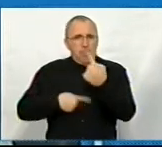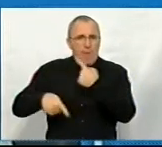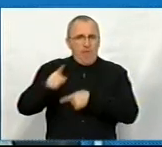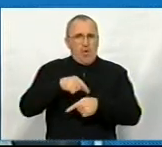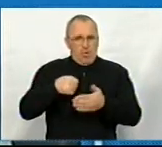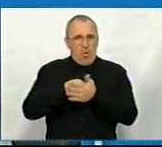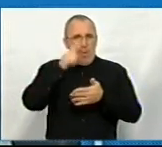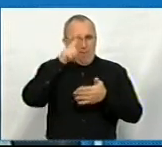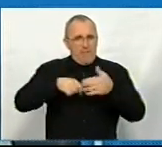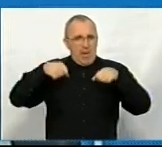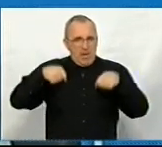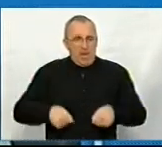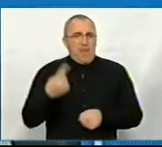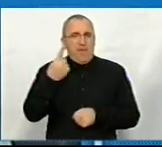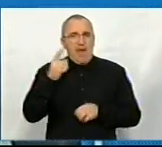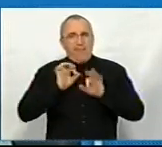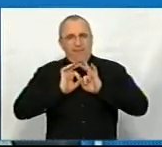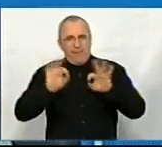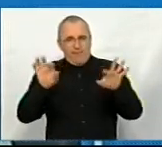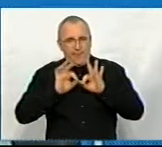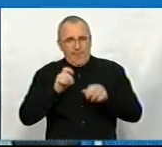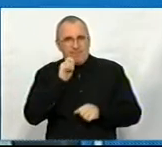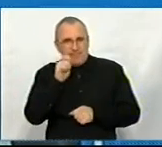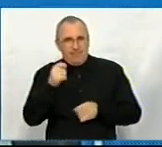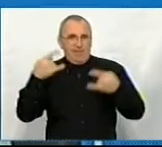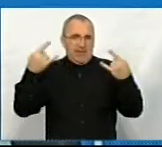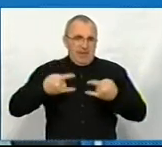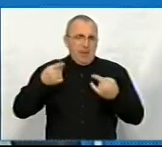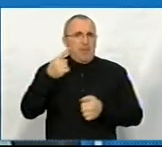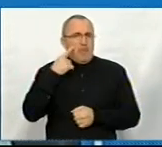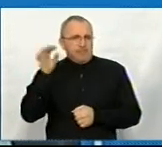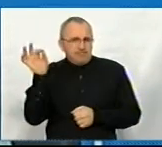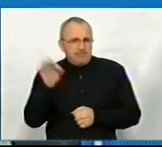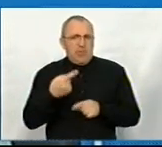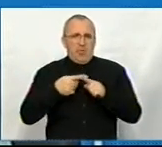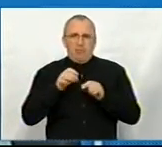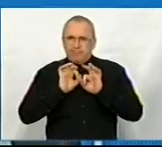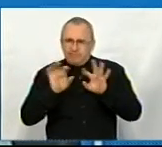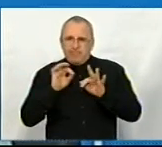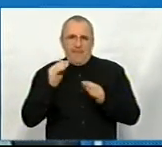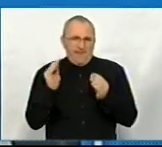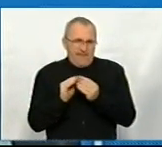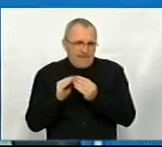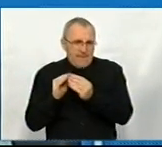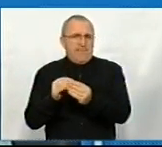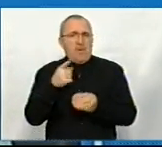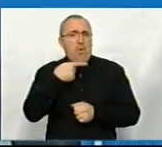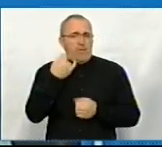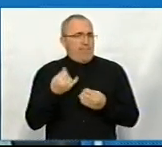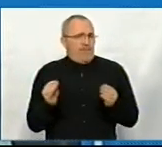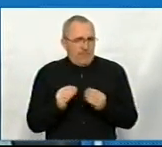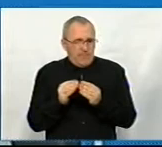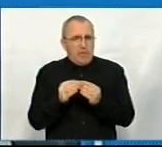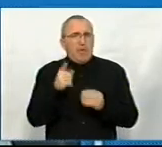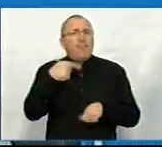було і у вашому першому інтерв'ю, одному із місцевих телеканалів. І ви постійно на цьому наголошуєте, зараз ви про це також говорите. Як